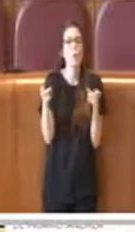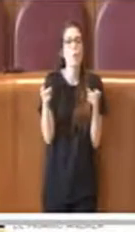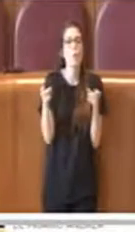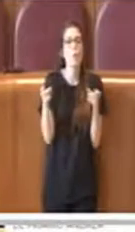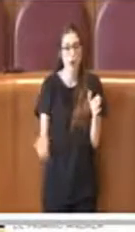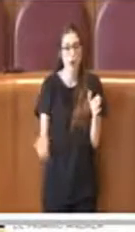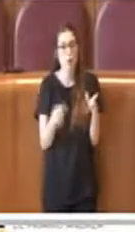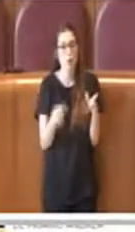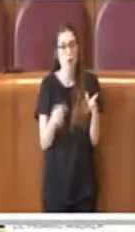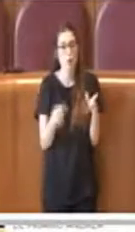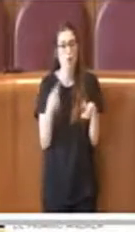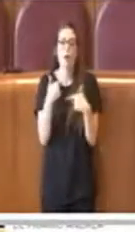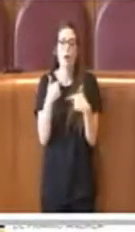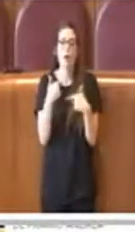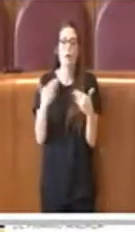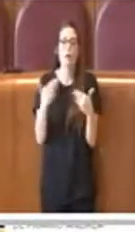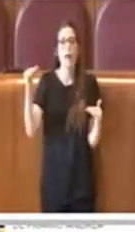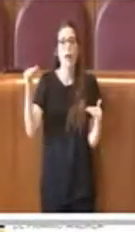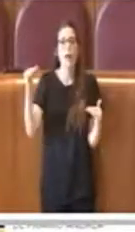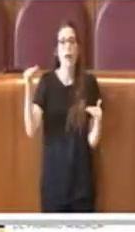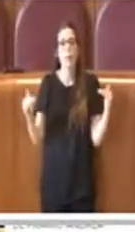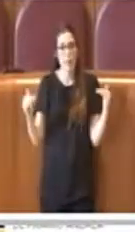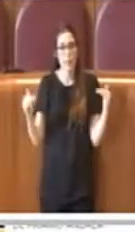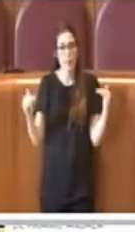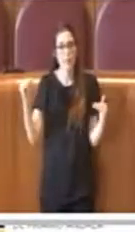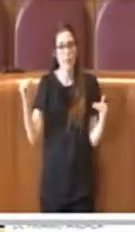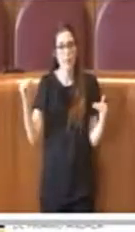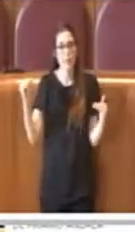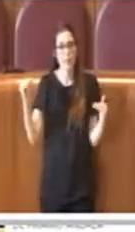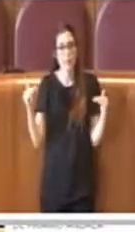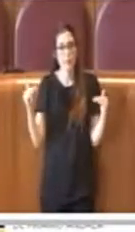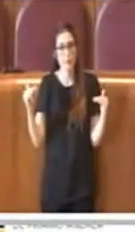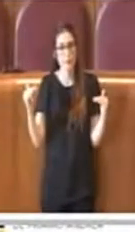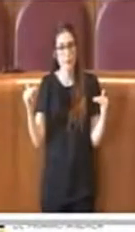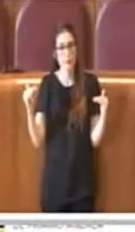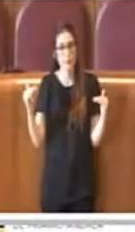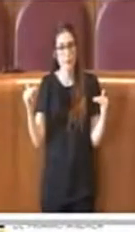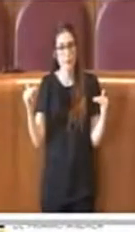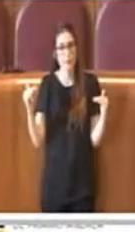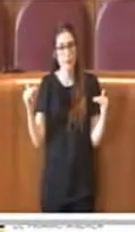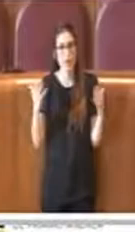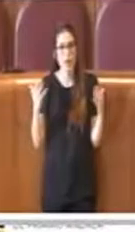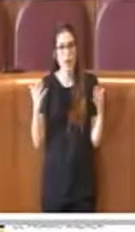mantenere gli equilibri e la conformazione dell'organo, almeno annualmente.